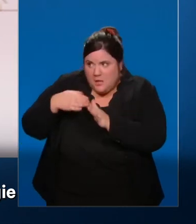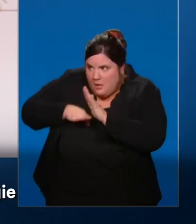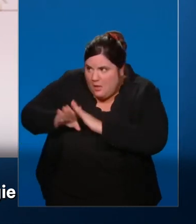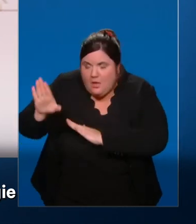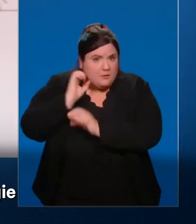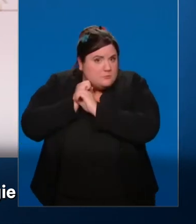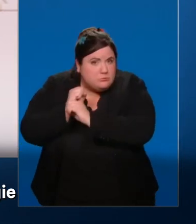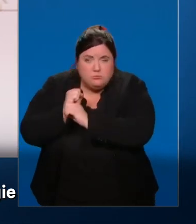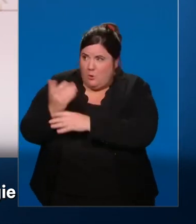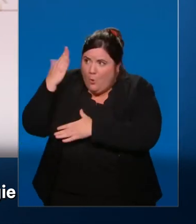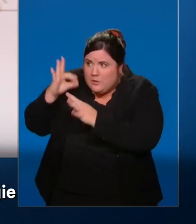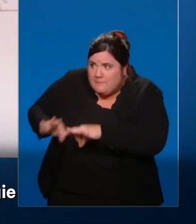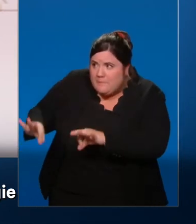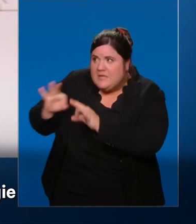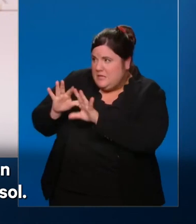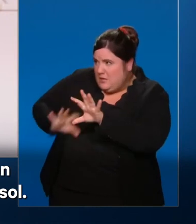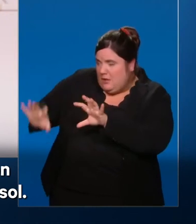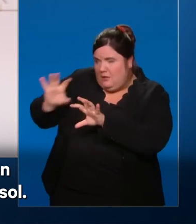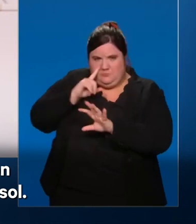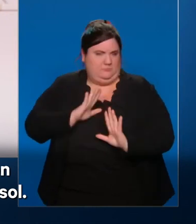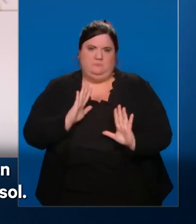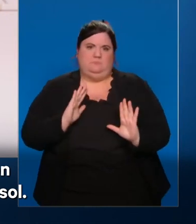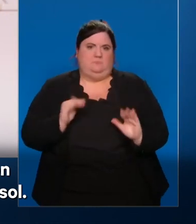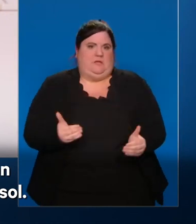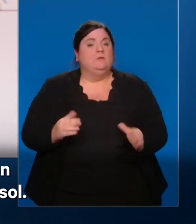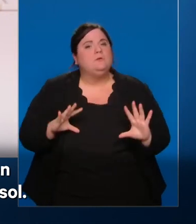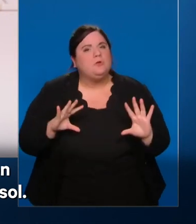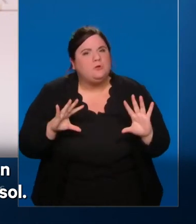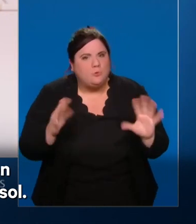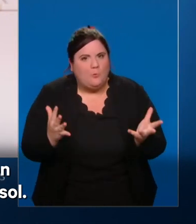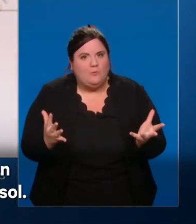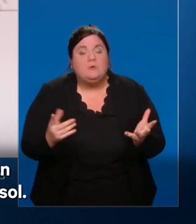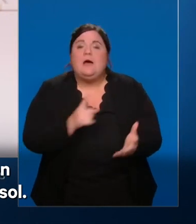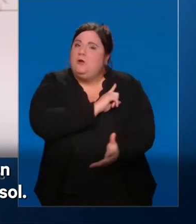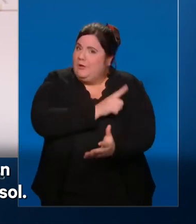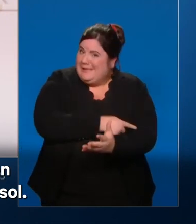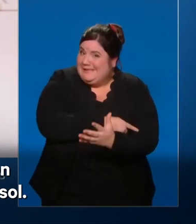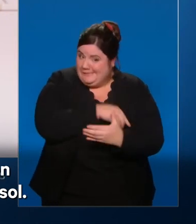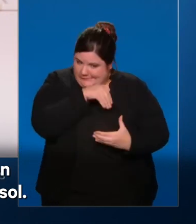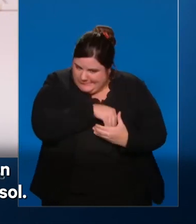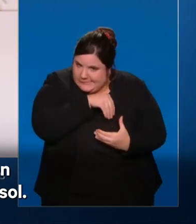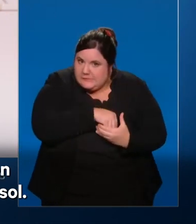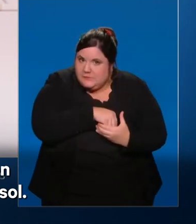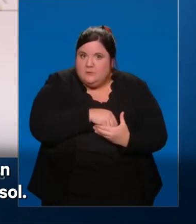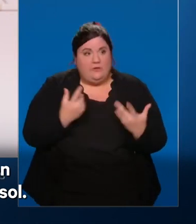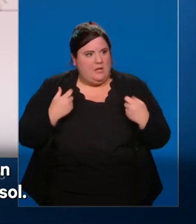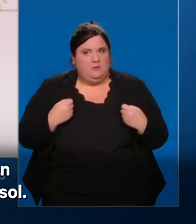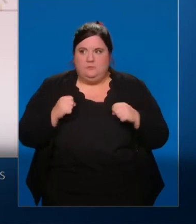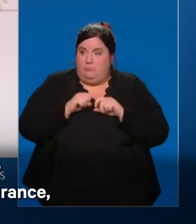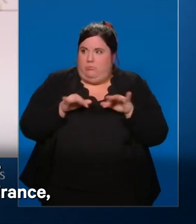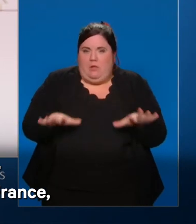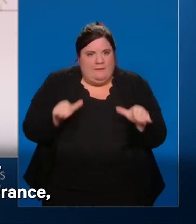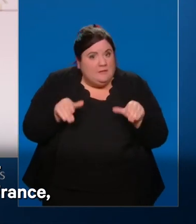continuer d'économiser l'énergie et d'investir dans la production d'énergie décarbonée sur notre sol.